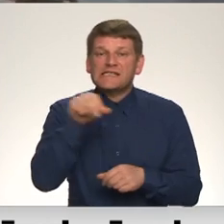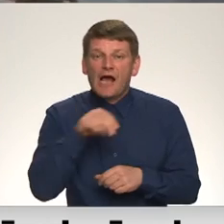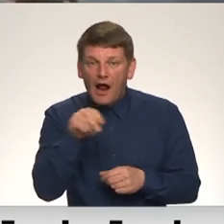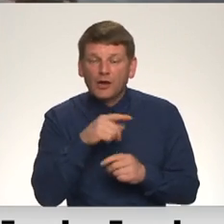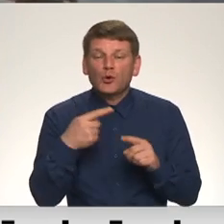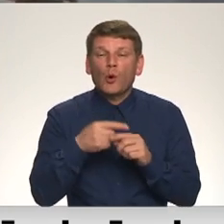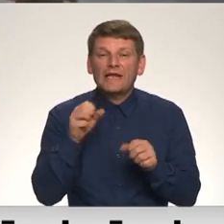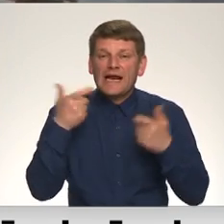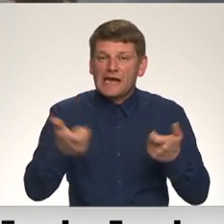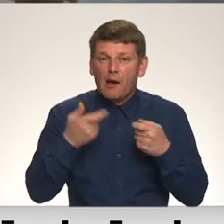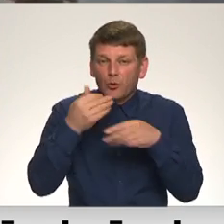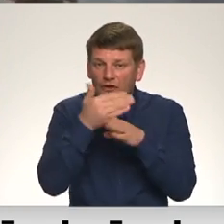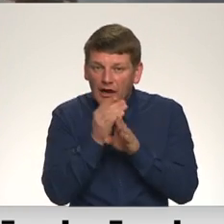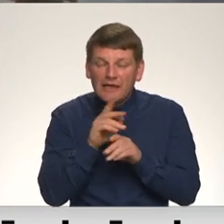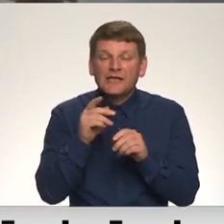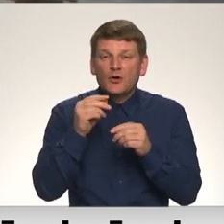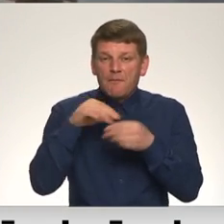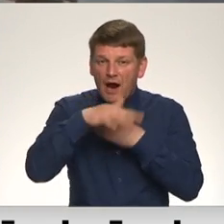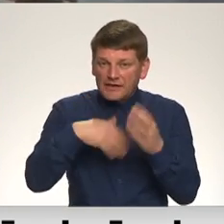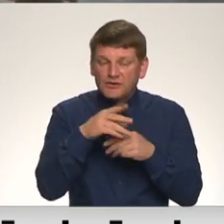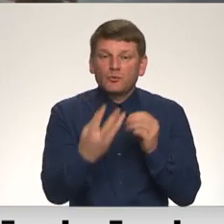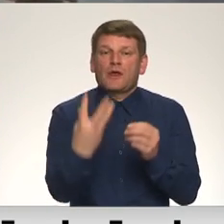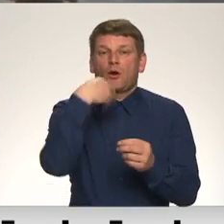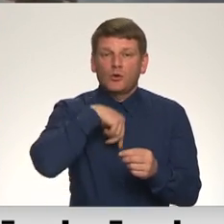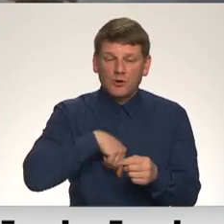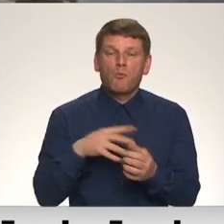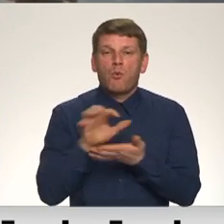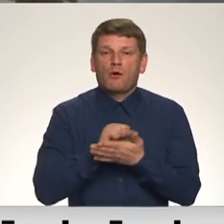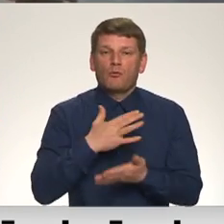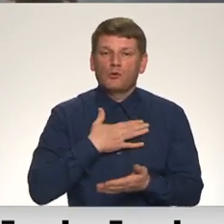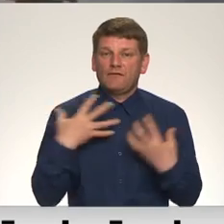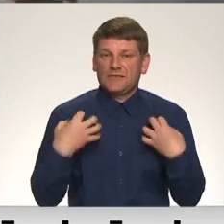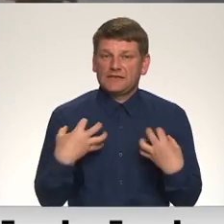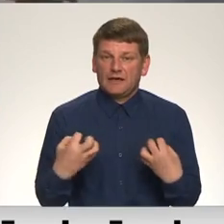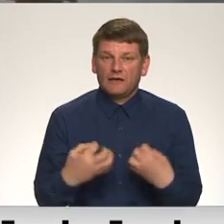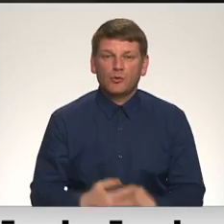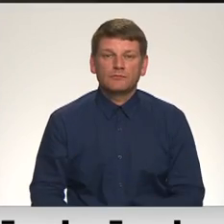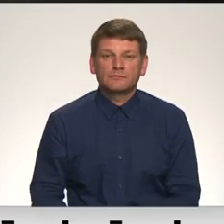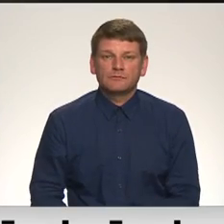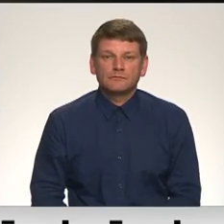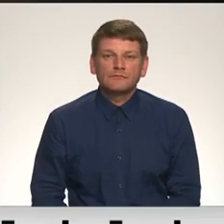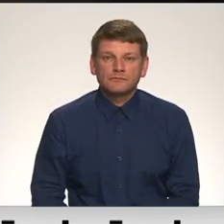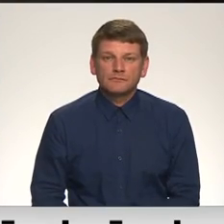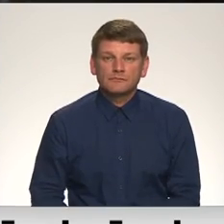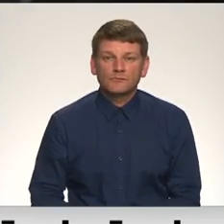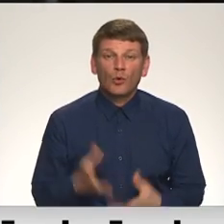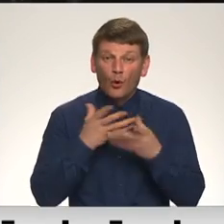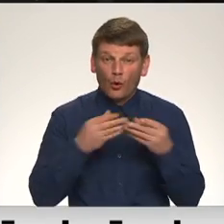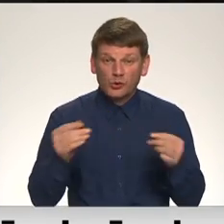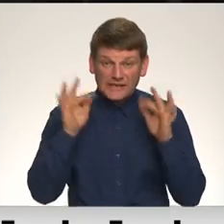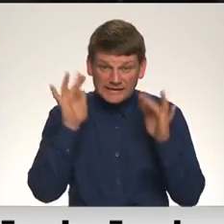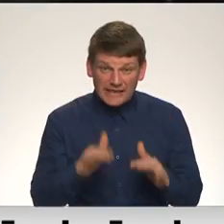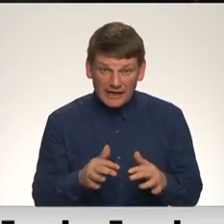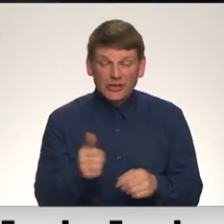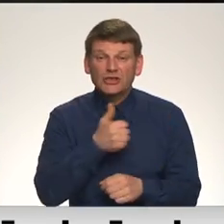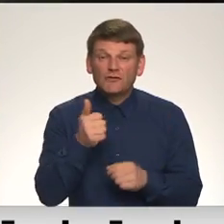maisījums, kas nokļūstot alpceļos bojā mūsu veselību. Stāst Zandozola Baloda. Nokūstot sniegam